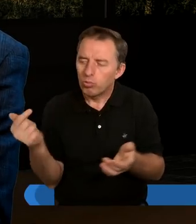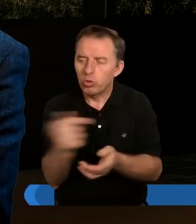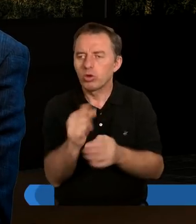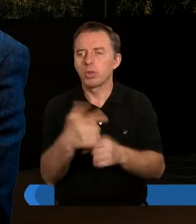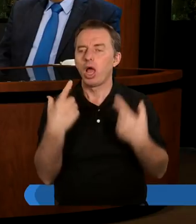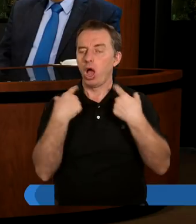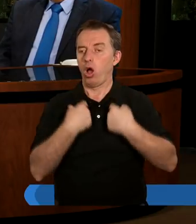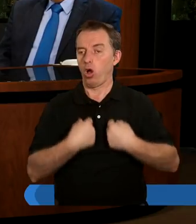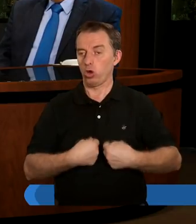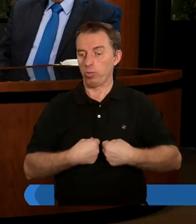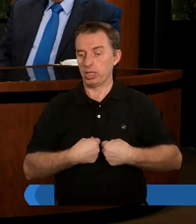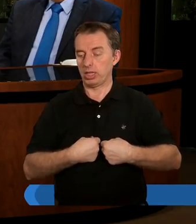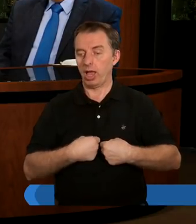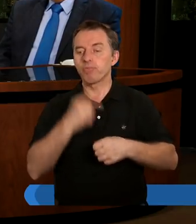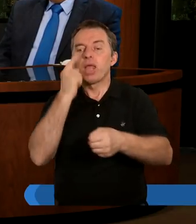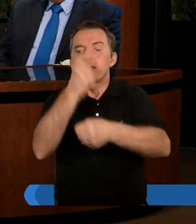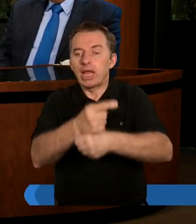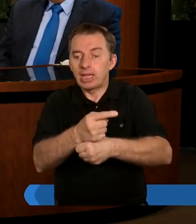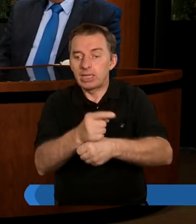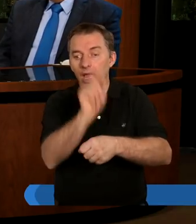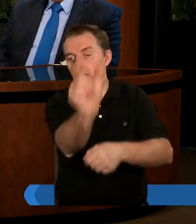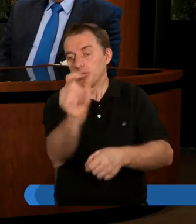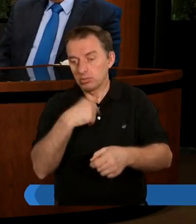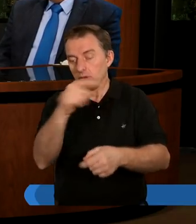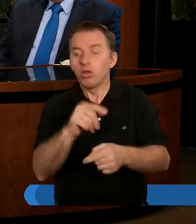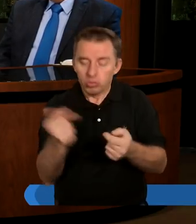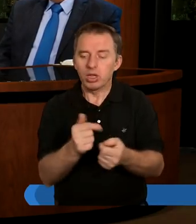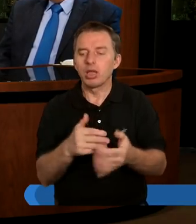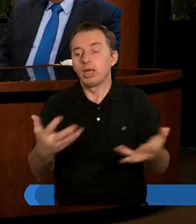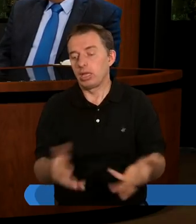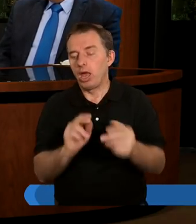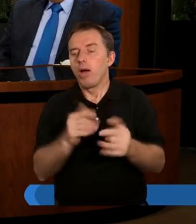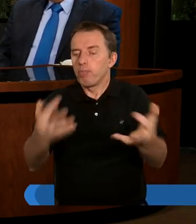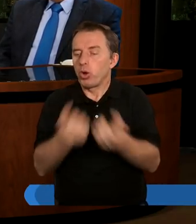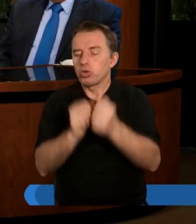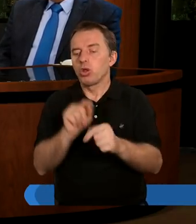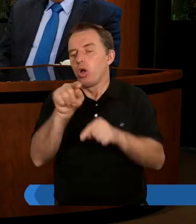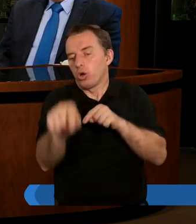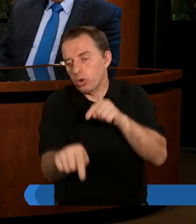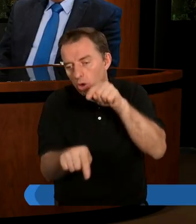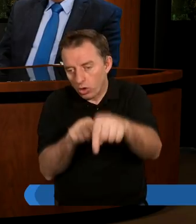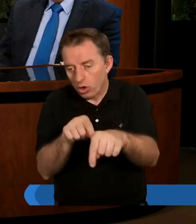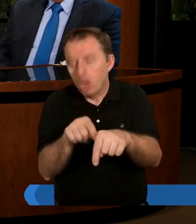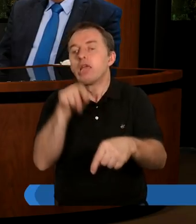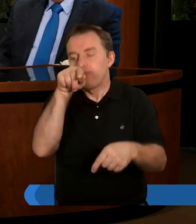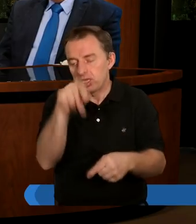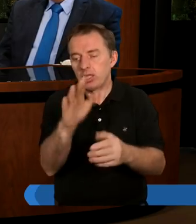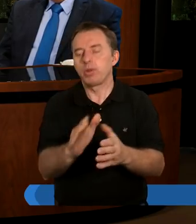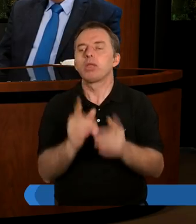być osobista decyzja kogoś, kto podejmie pewien krok. Bo to będzie prawdziwe. I to będzie prawdziwa zmiana.